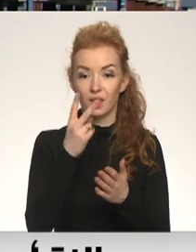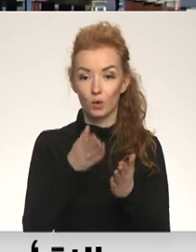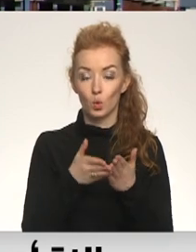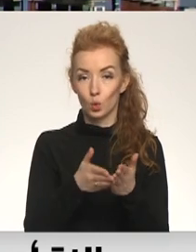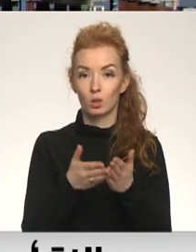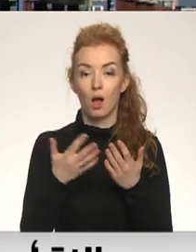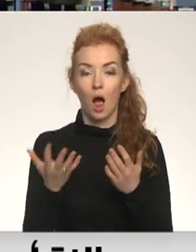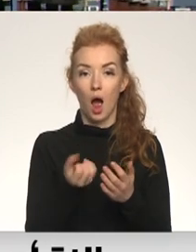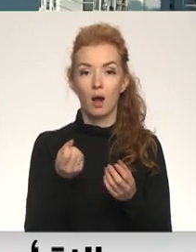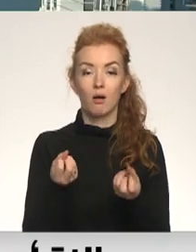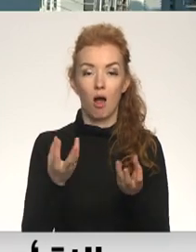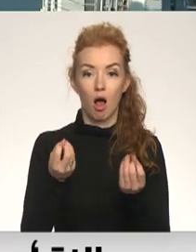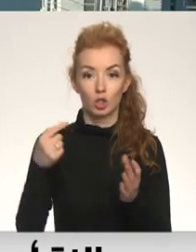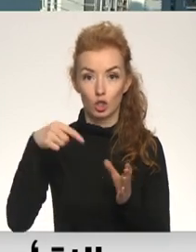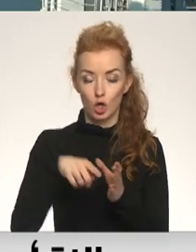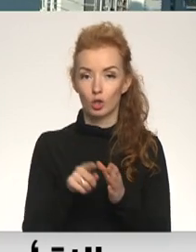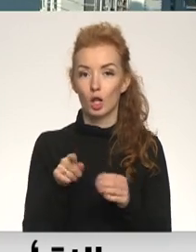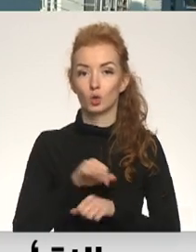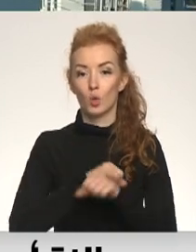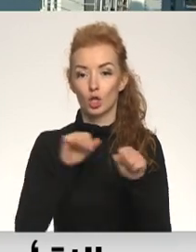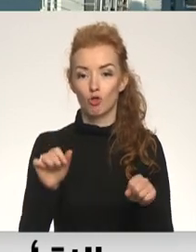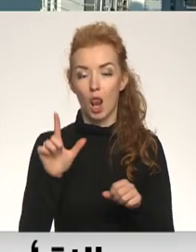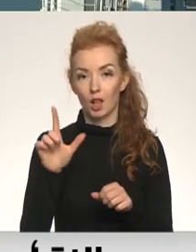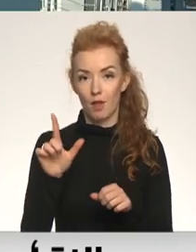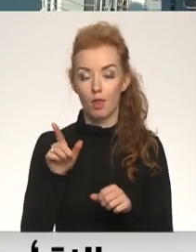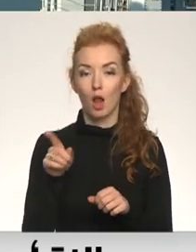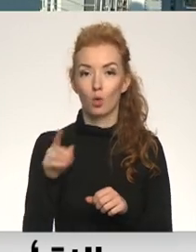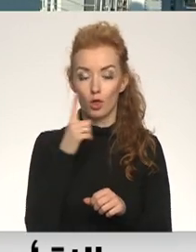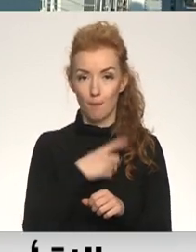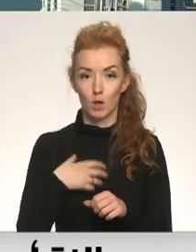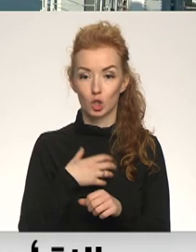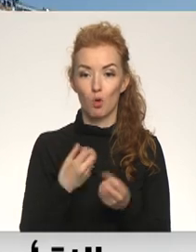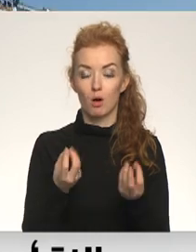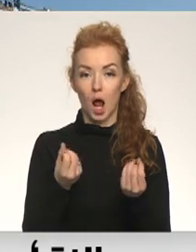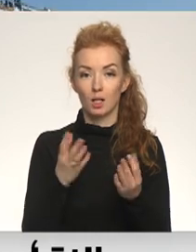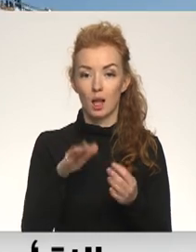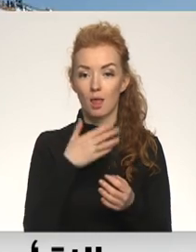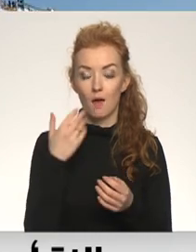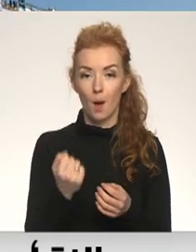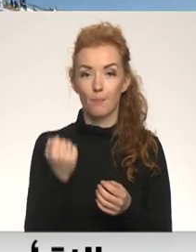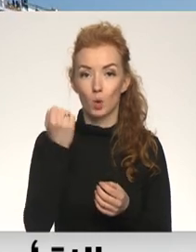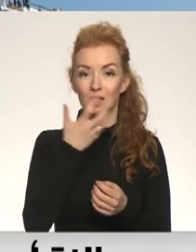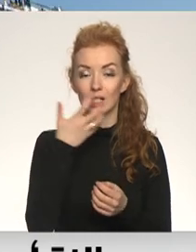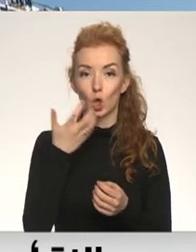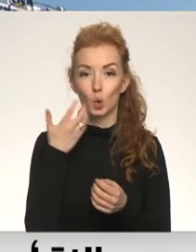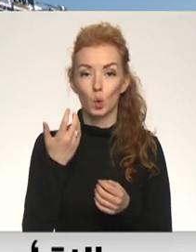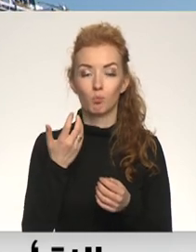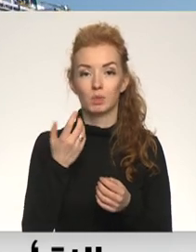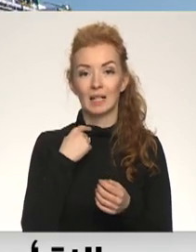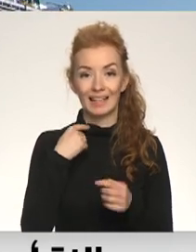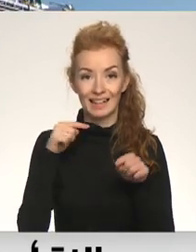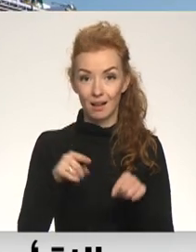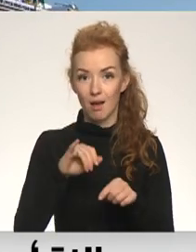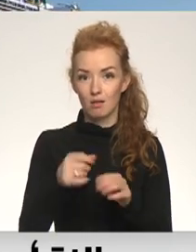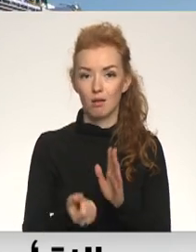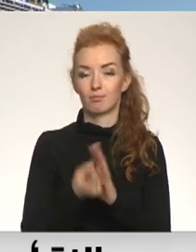ar sašķidrināto dabas gāzi, kas nodrošinās Latvija Nergo ar nepieciešamo gāzi, lai netiktu apdraudēt siltumā apgāda Rīgā, ja rastos